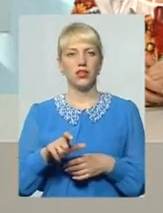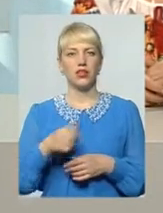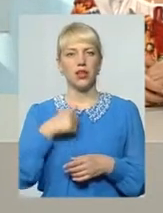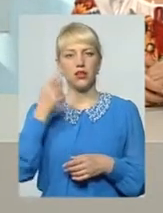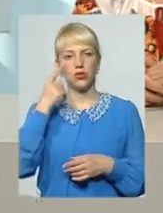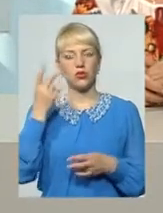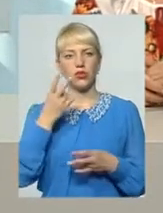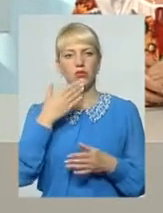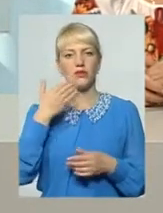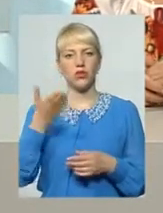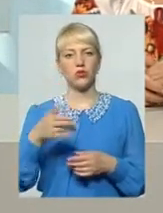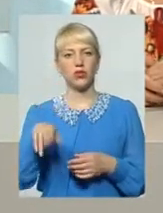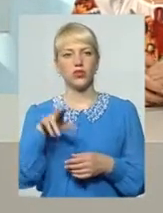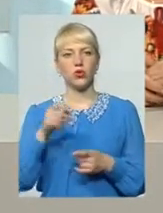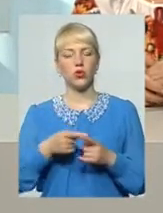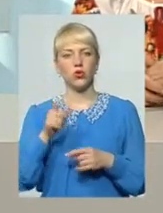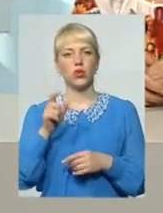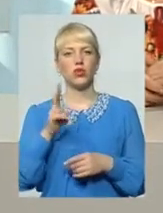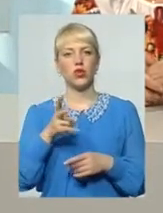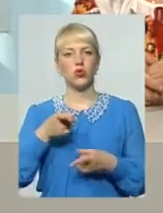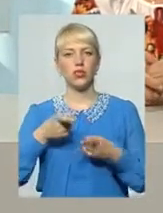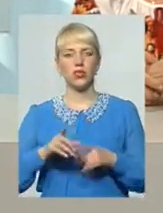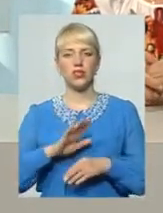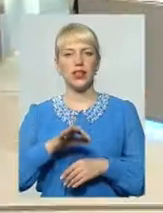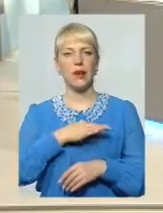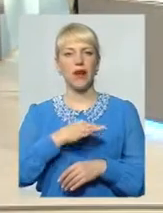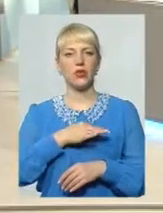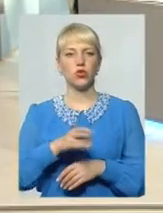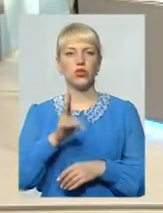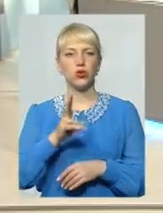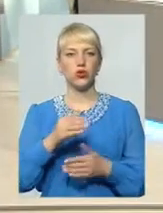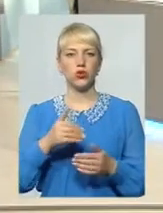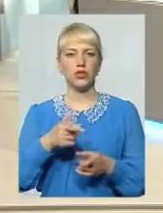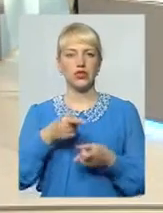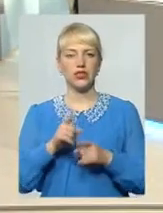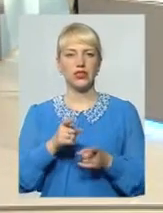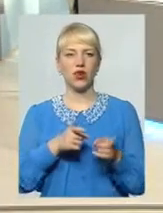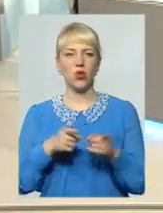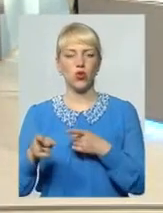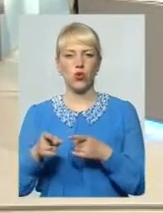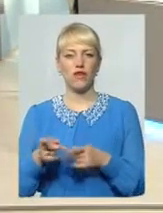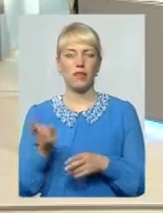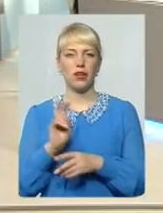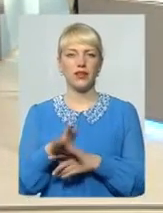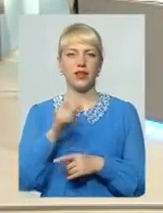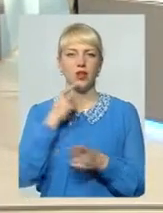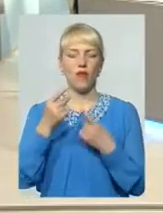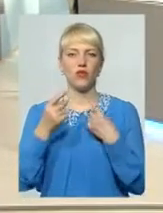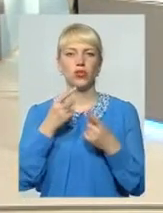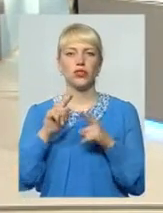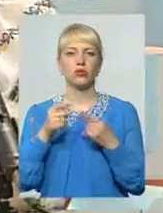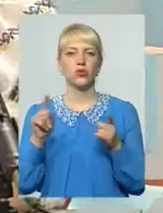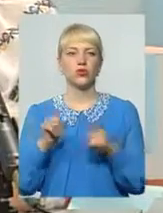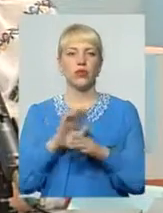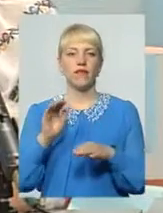думаю, що треба звернутися до тої людини, яка дійсно не байдуша І яка дійсно готова прийти і говорити Тому